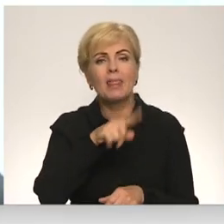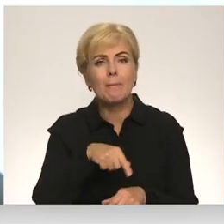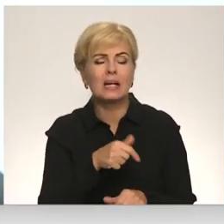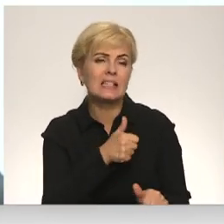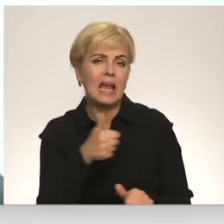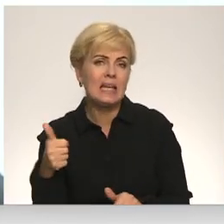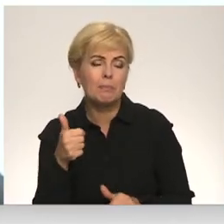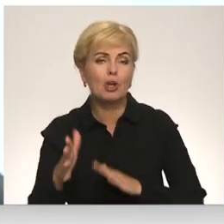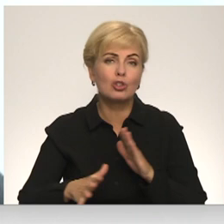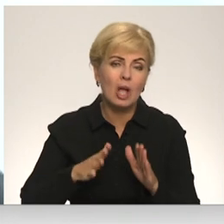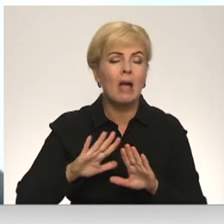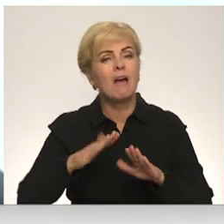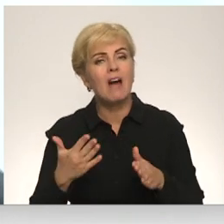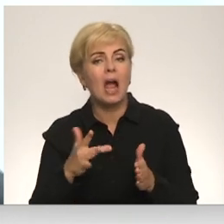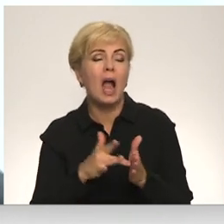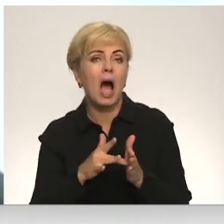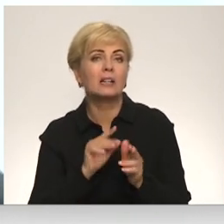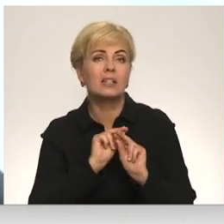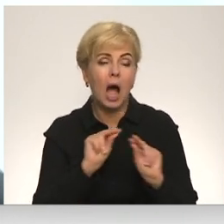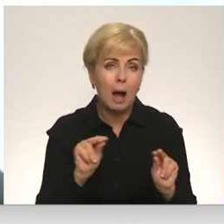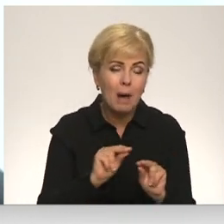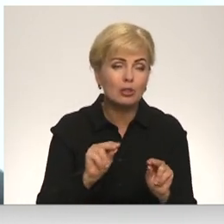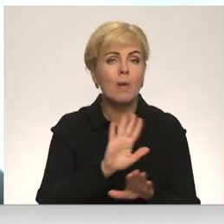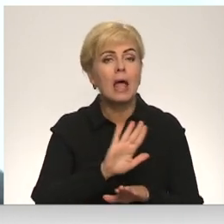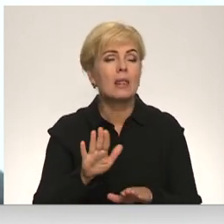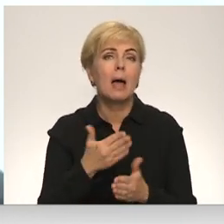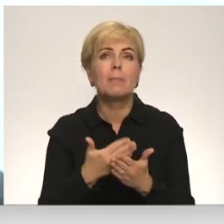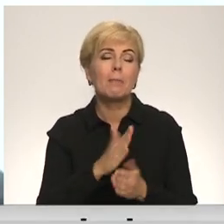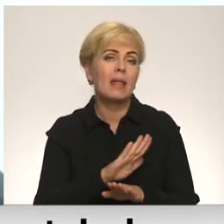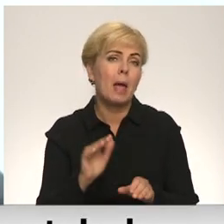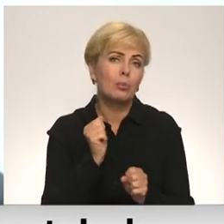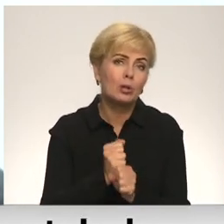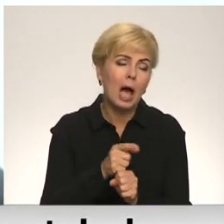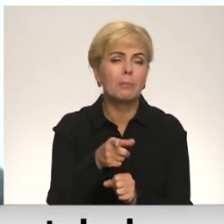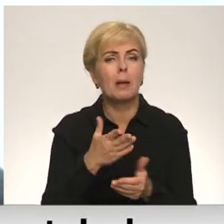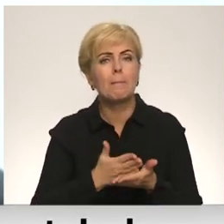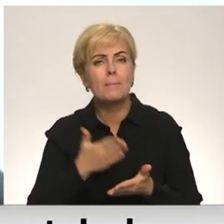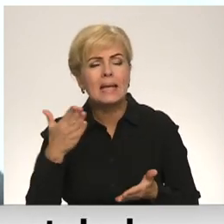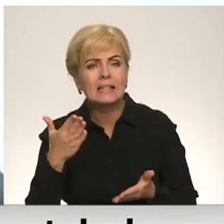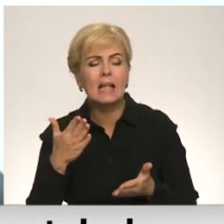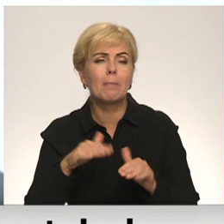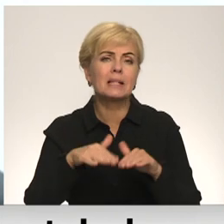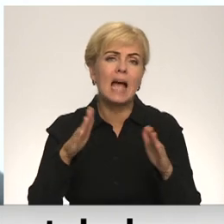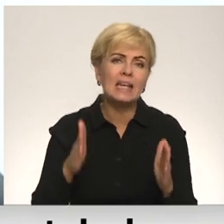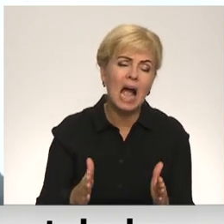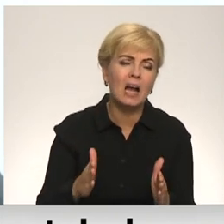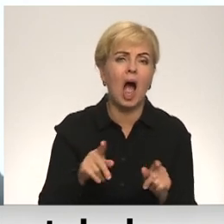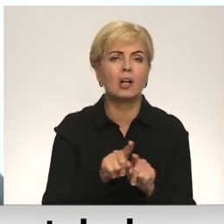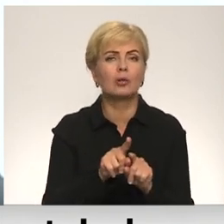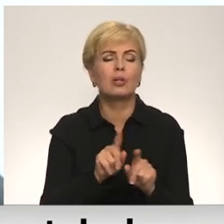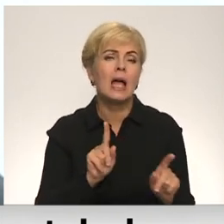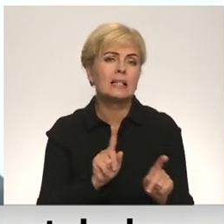vai garas apmācības, tie arī noteikti nebūs darbi, kuri ir kādas bīstamas iekārtas vai saskarsme ar